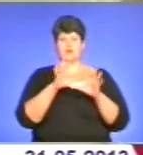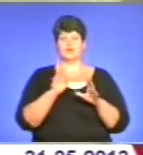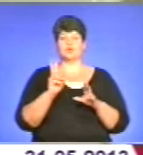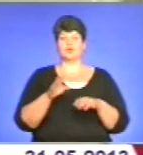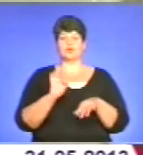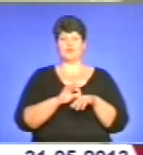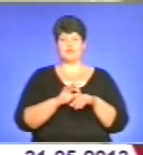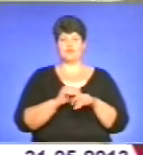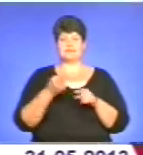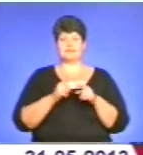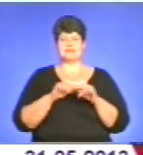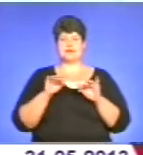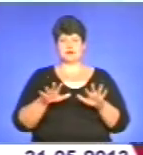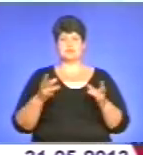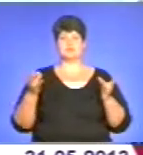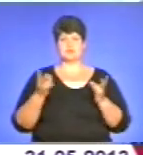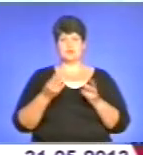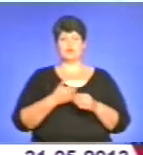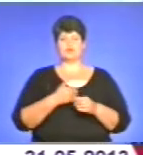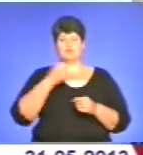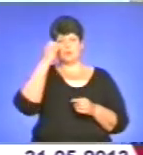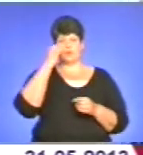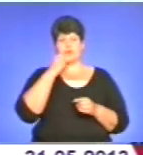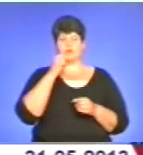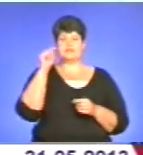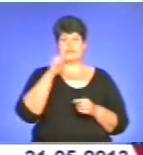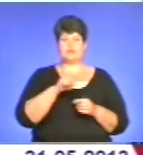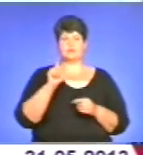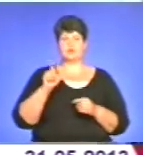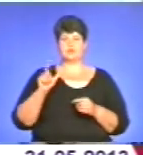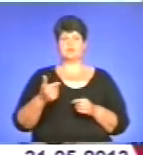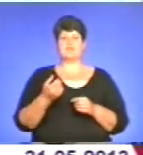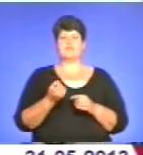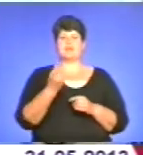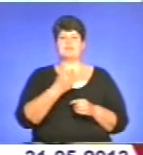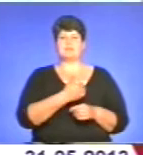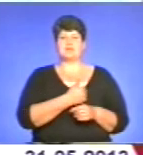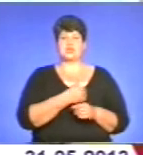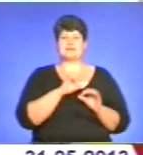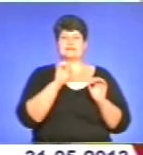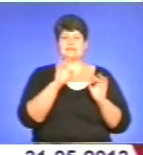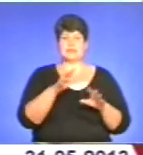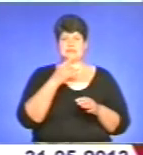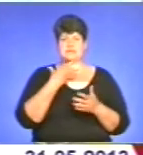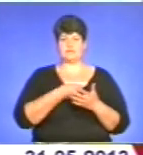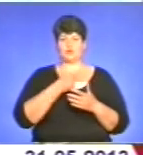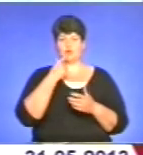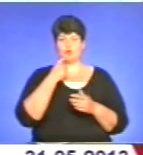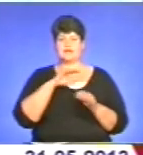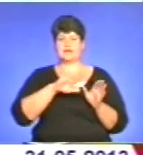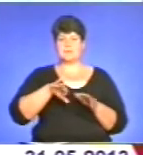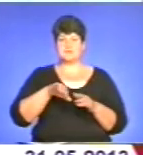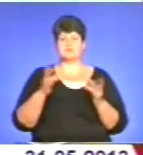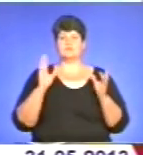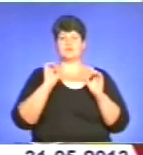акції вкрай потрібні. Я хотів би подякувати тим людям, які ввели бажання здати свою кровь, яка пізніше піде на